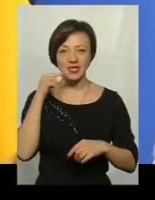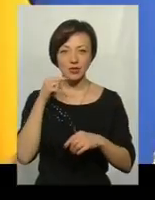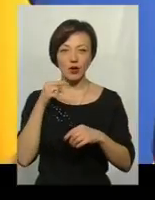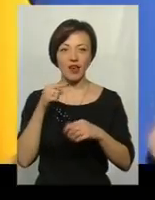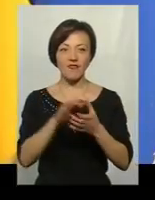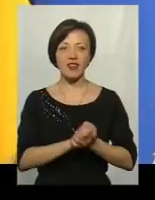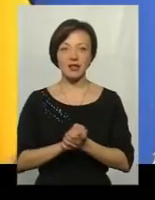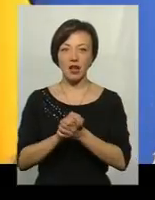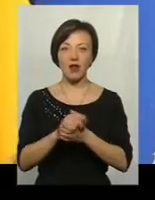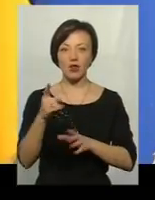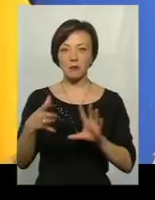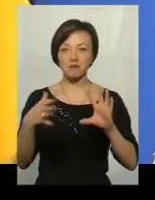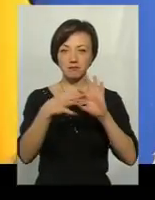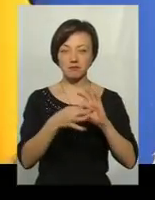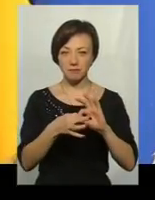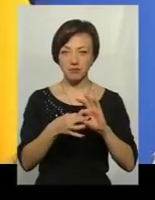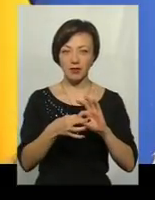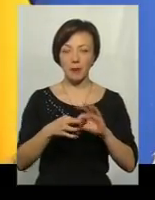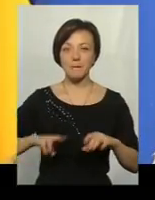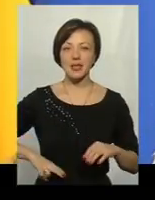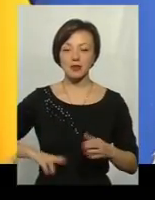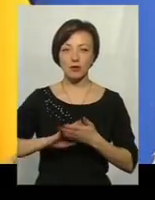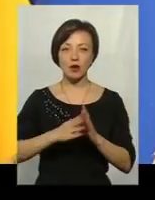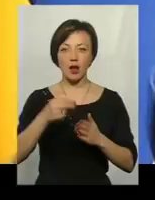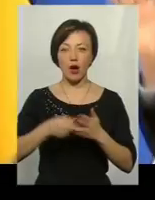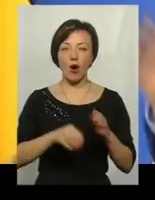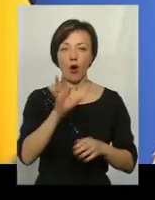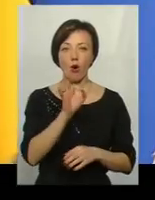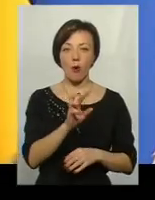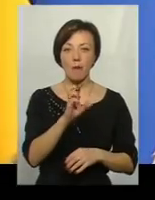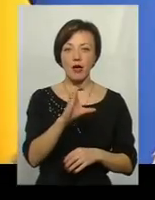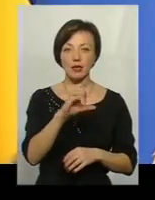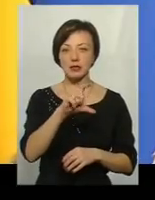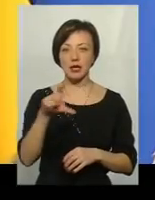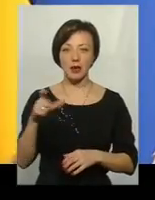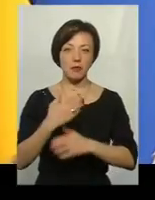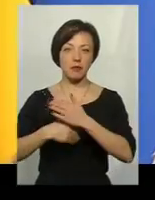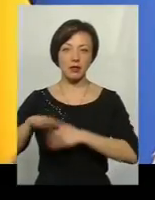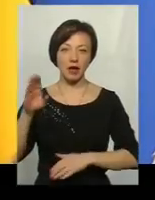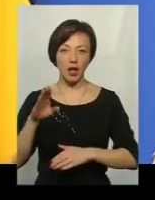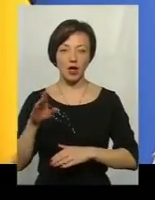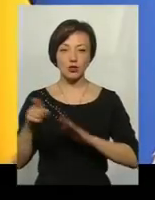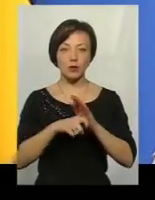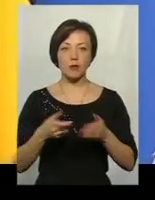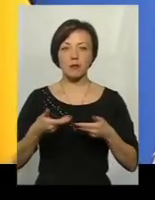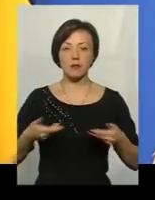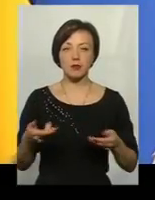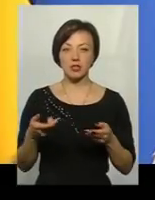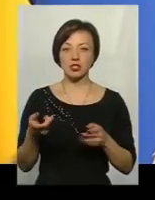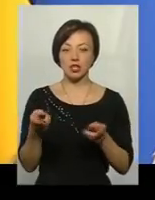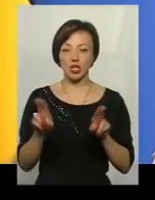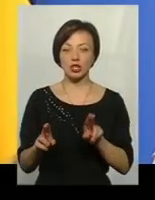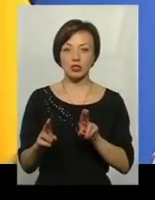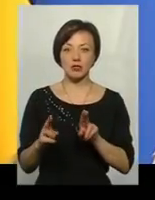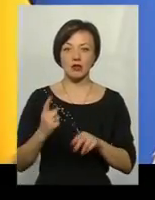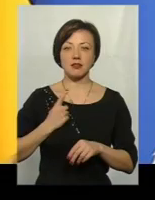прив'язані до Мінська. Місія ОБСЄ піде з Донбасу і ми залишимося сам на сам з агресором